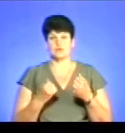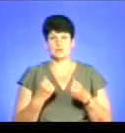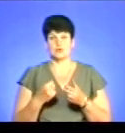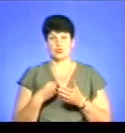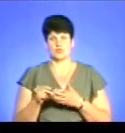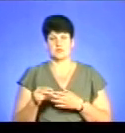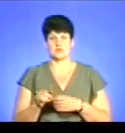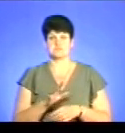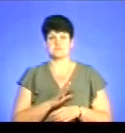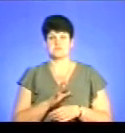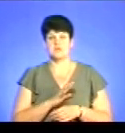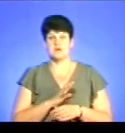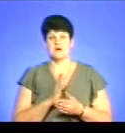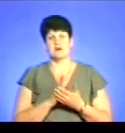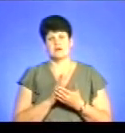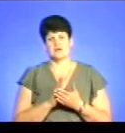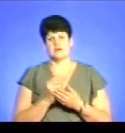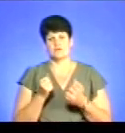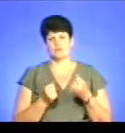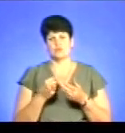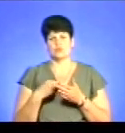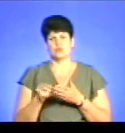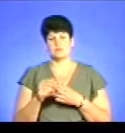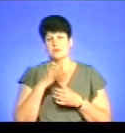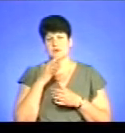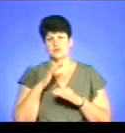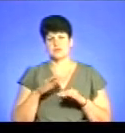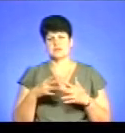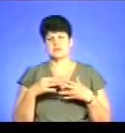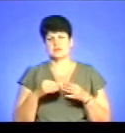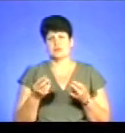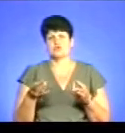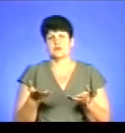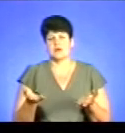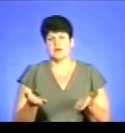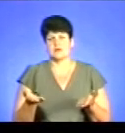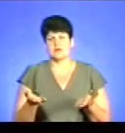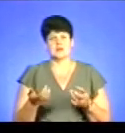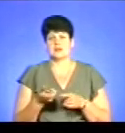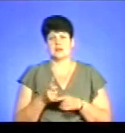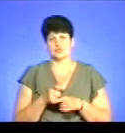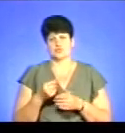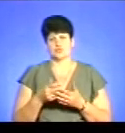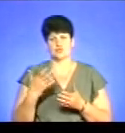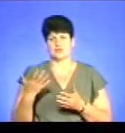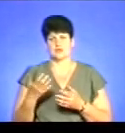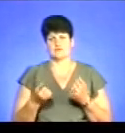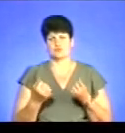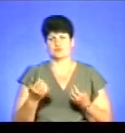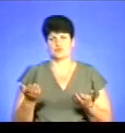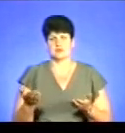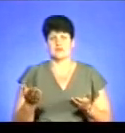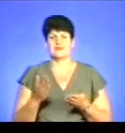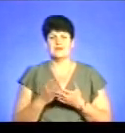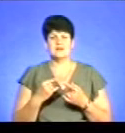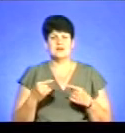роскоші, а є автомобіль, який куплений для багатодітної сім'ї, для потреби, і не надто дорогий автомобіль. Тобто,